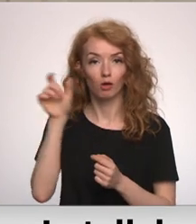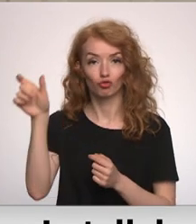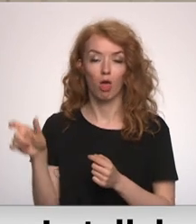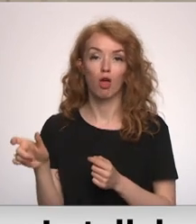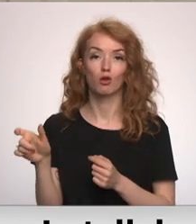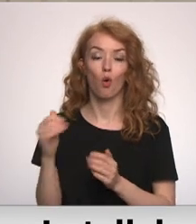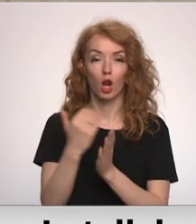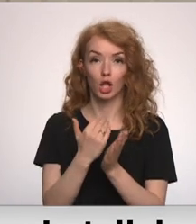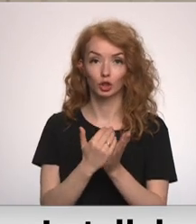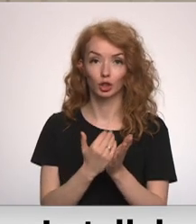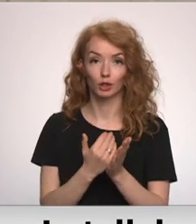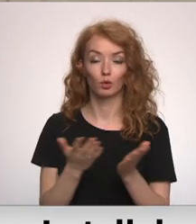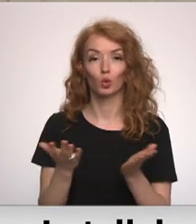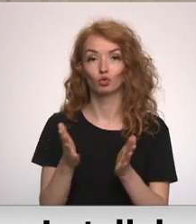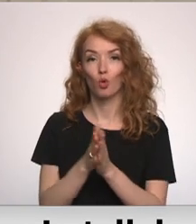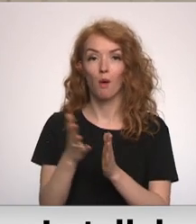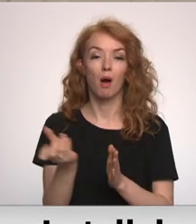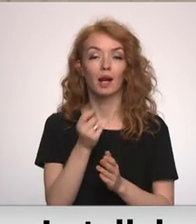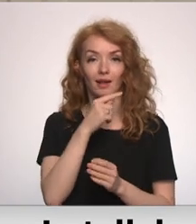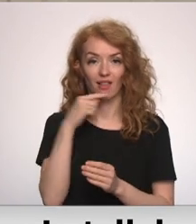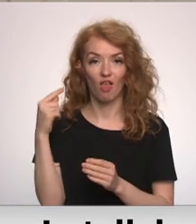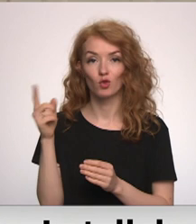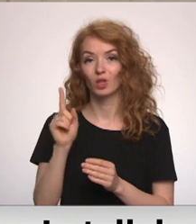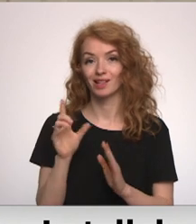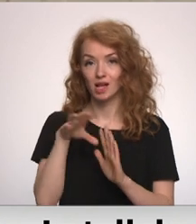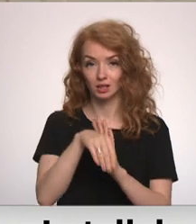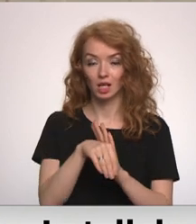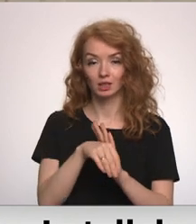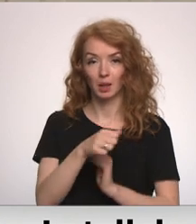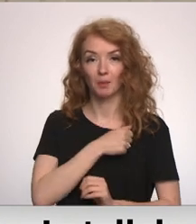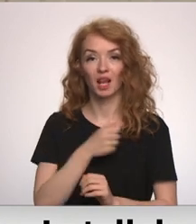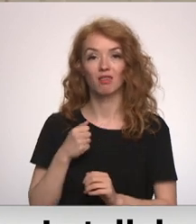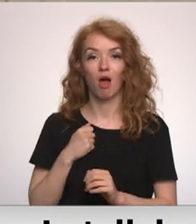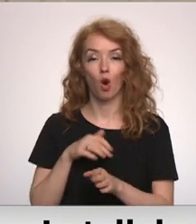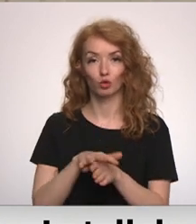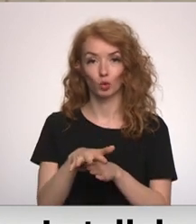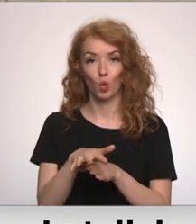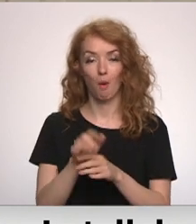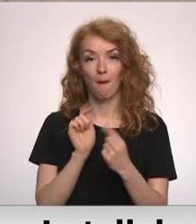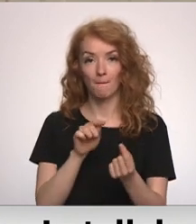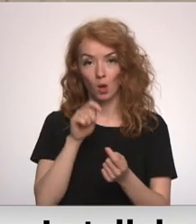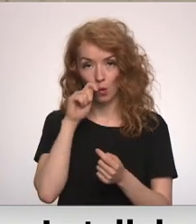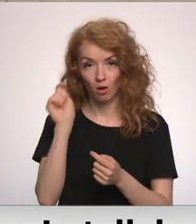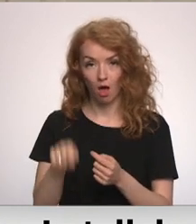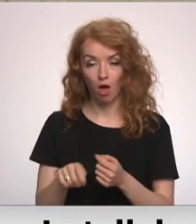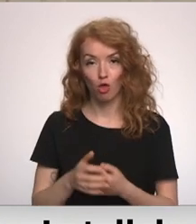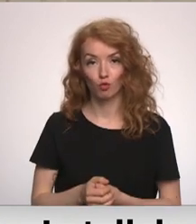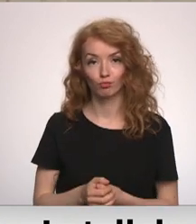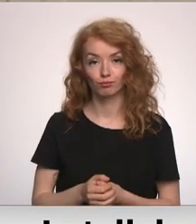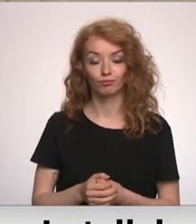režīmu, kurš kopā ar Krieviju ir iesaistījies militārā agresijā pret Ukrainu.